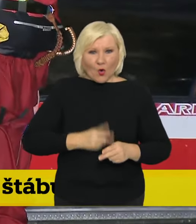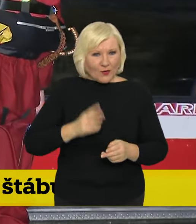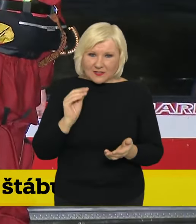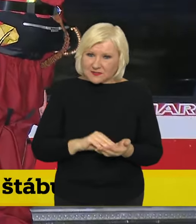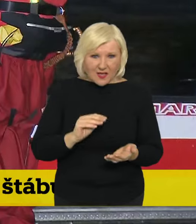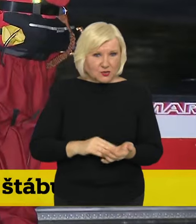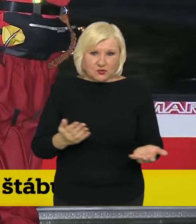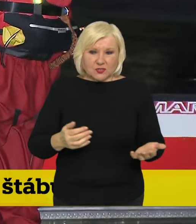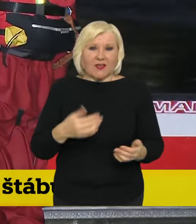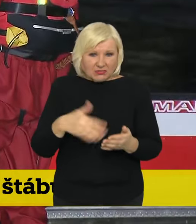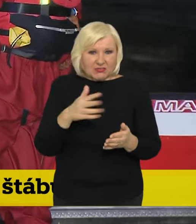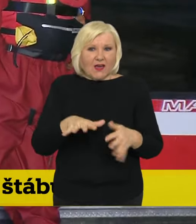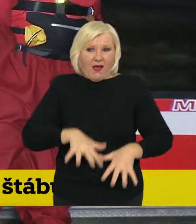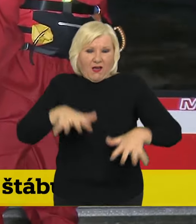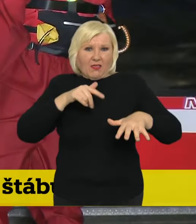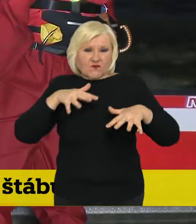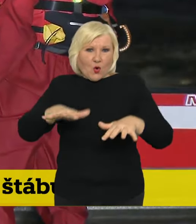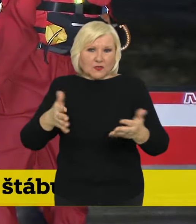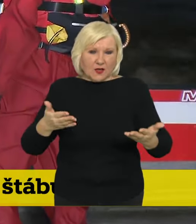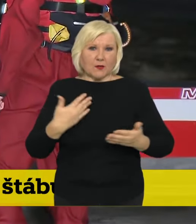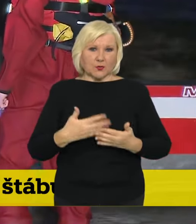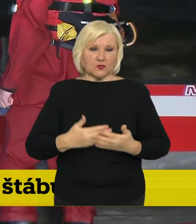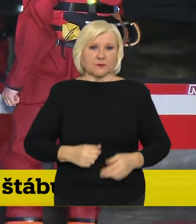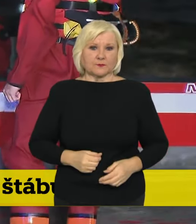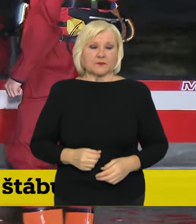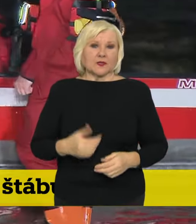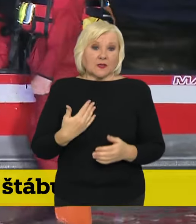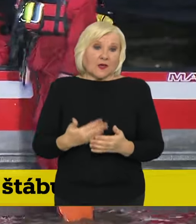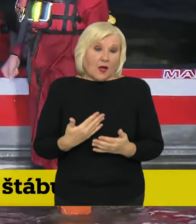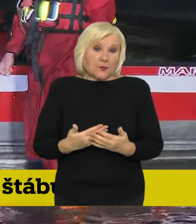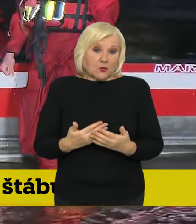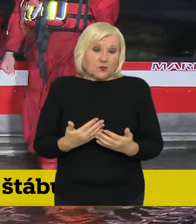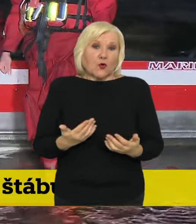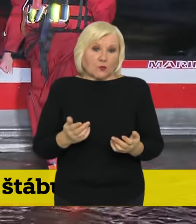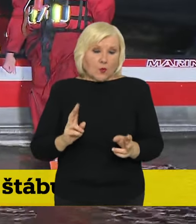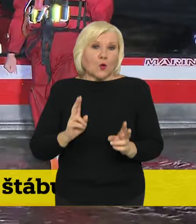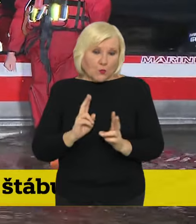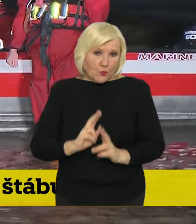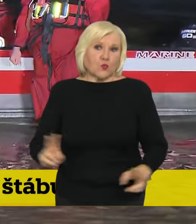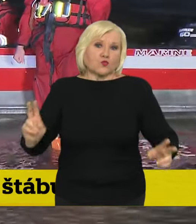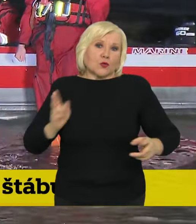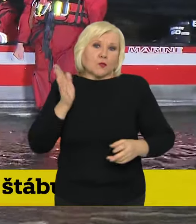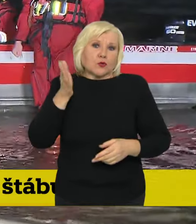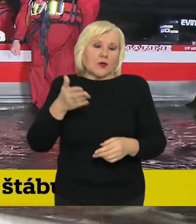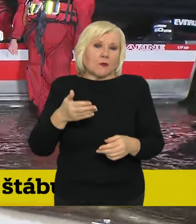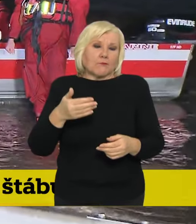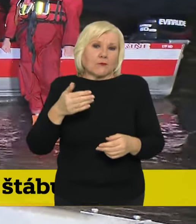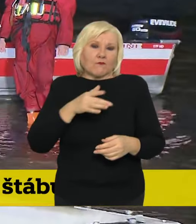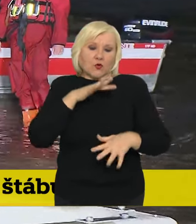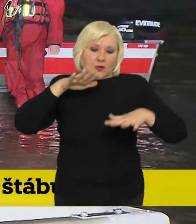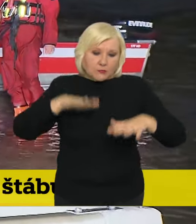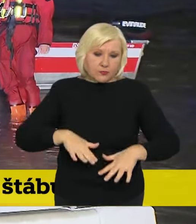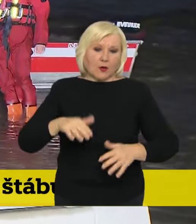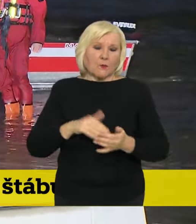svém doznění a ve svých důsledcích a může přijít chvíle, kdy o nějakou pomoc zažádáme. Ale v současné době